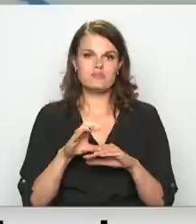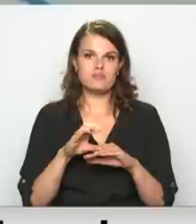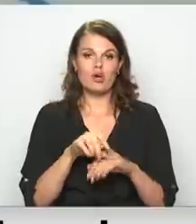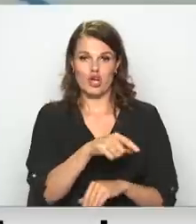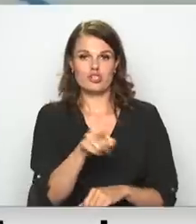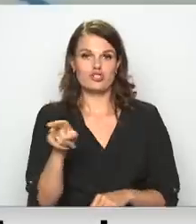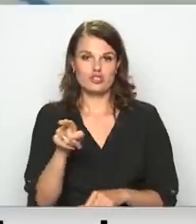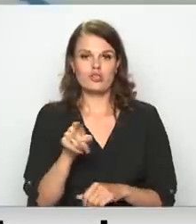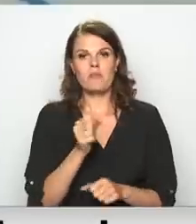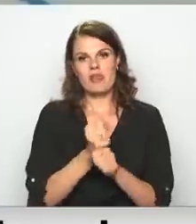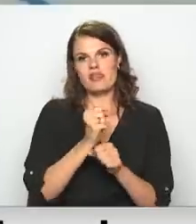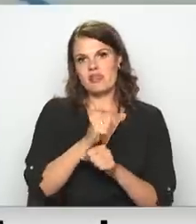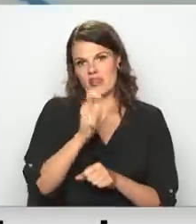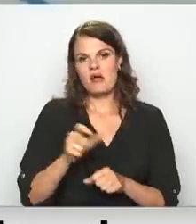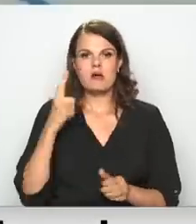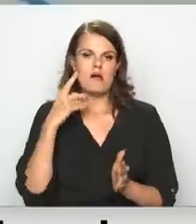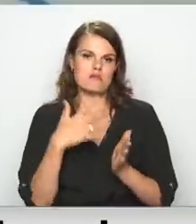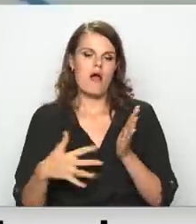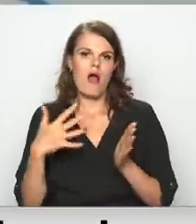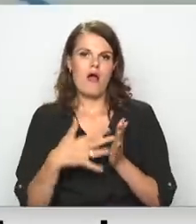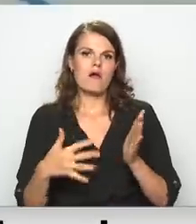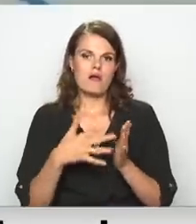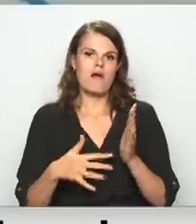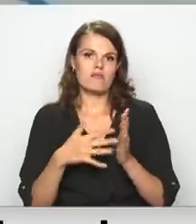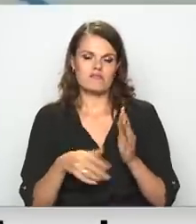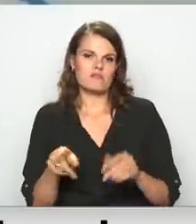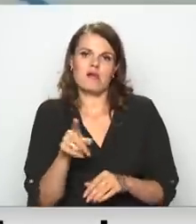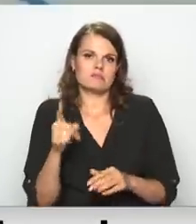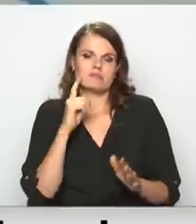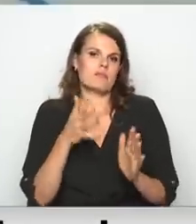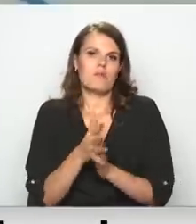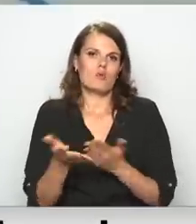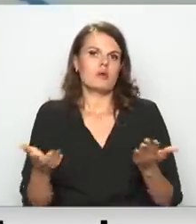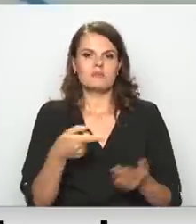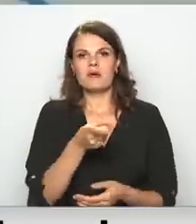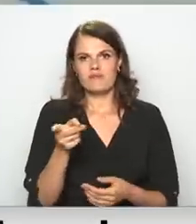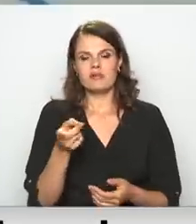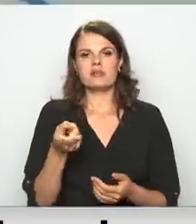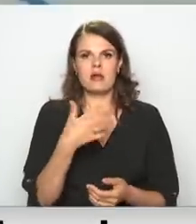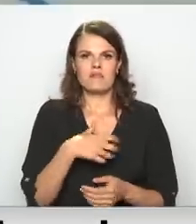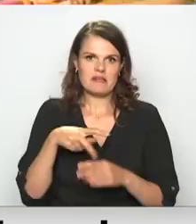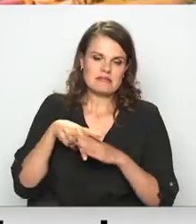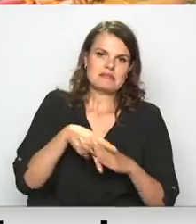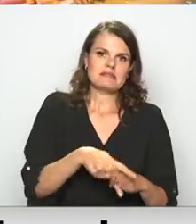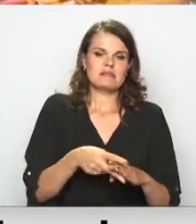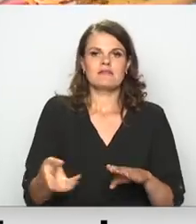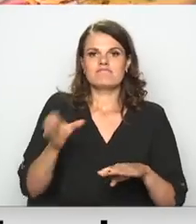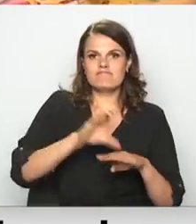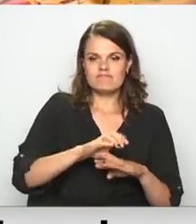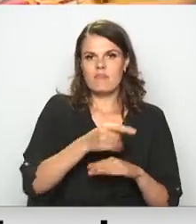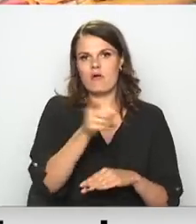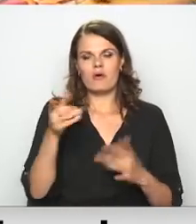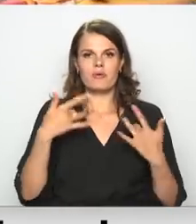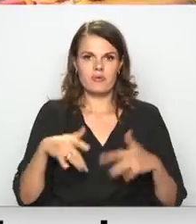šiem nozars darbiniekiem jārēķinās un tas ir pats par sevim saprotams, ka viņiem būs šis slokas jāiztura, ka mēs